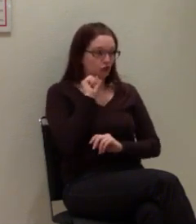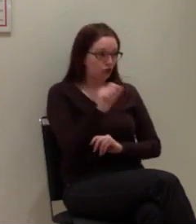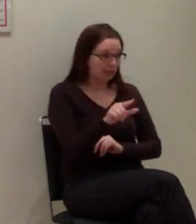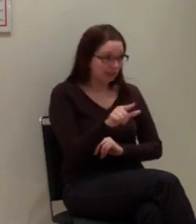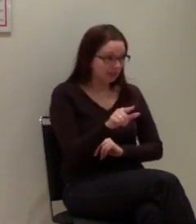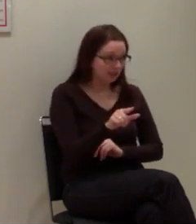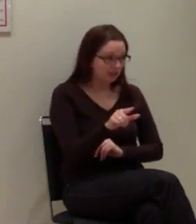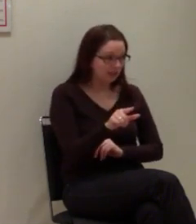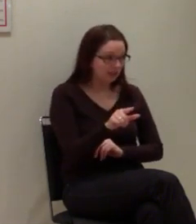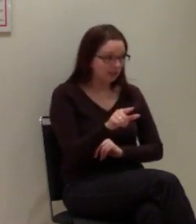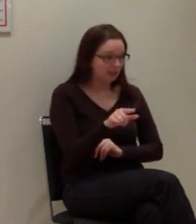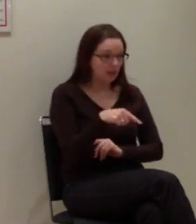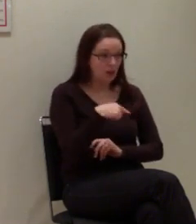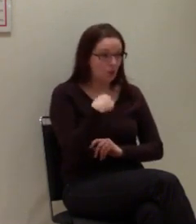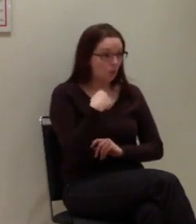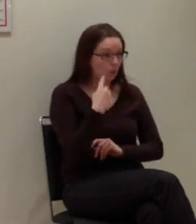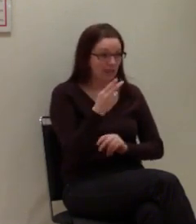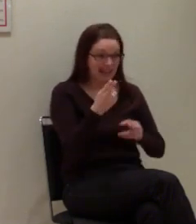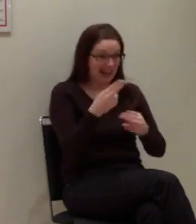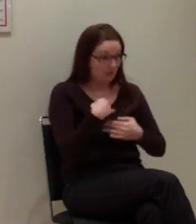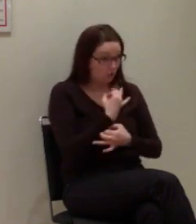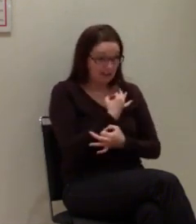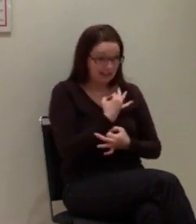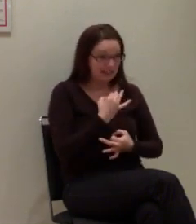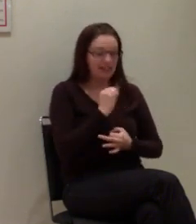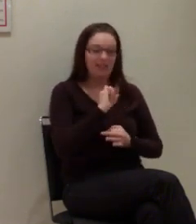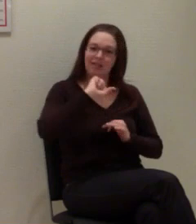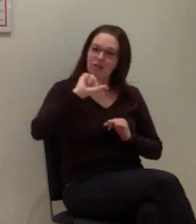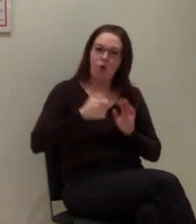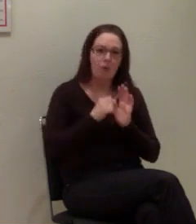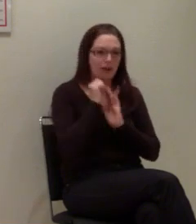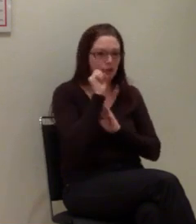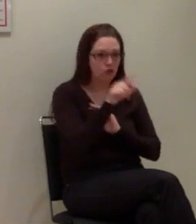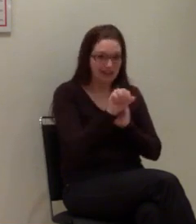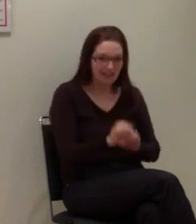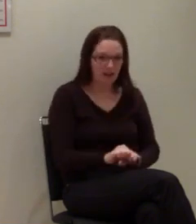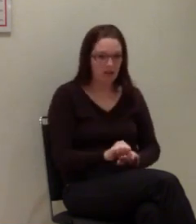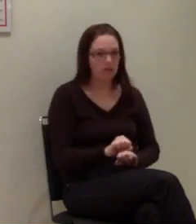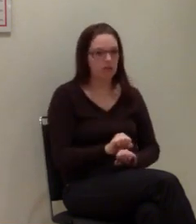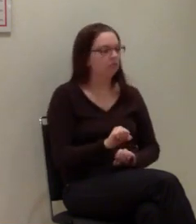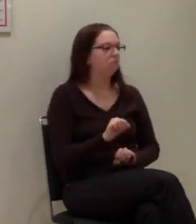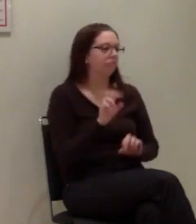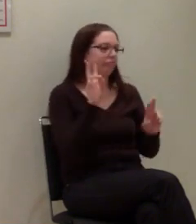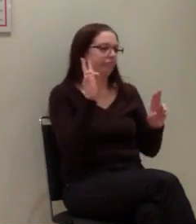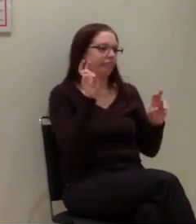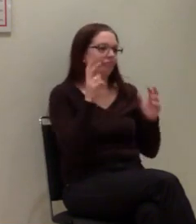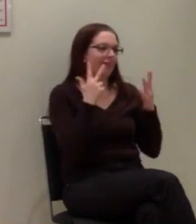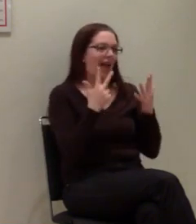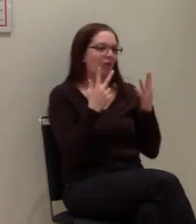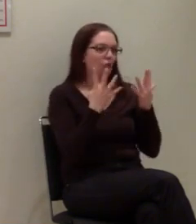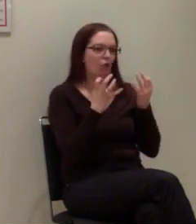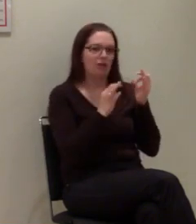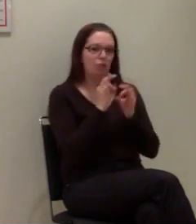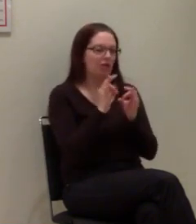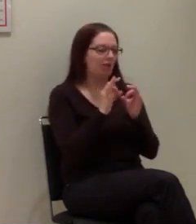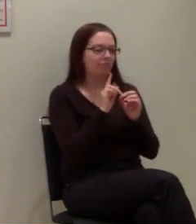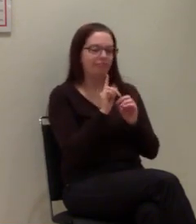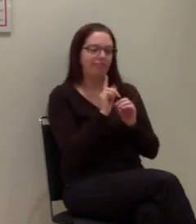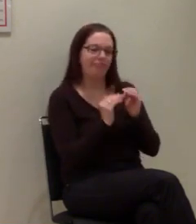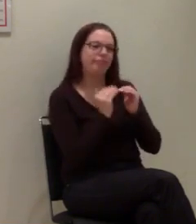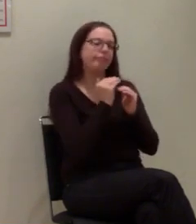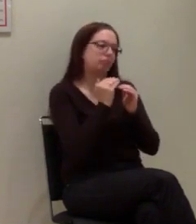bekommt, einfach durch ein wiederholtes Versenden der SMS kommt man ziemlich nah auf 100%, dass diese SMS auf jeden Fall empfangen werden kann.